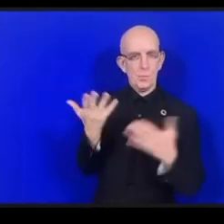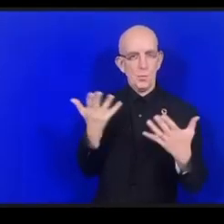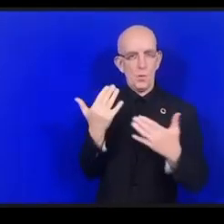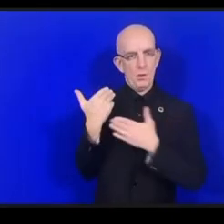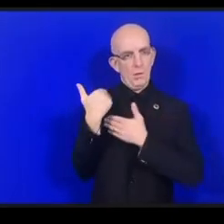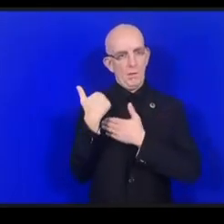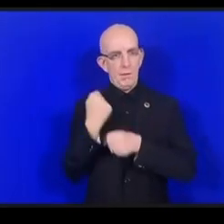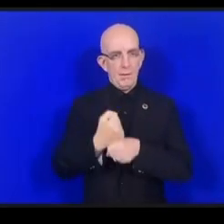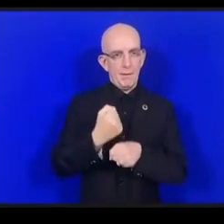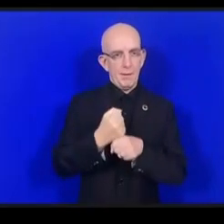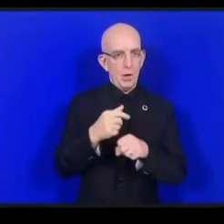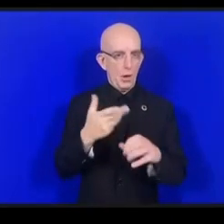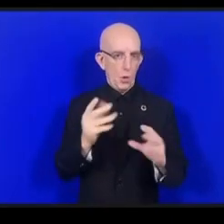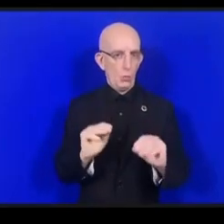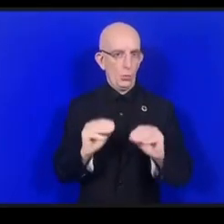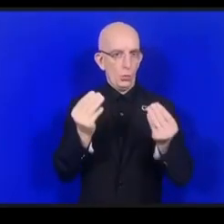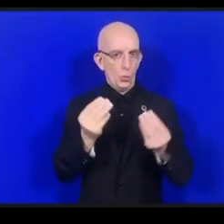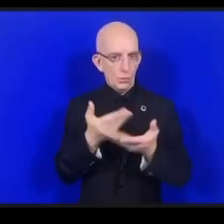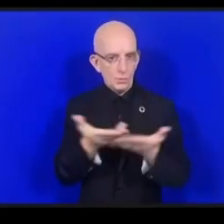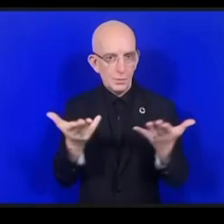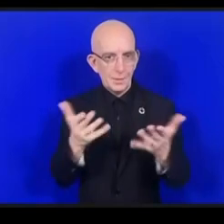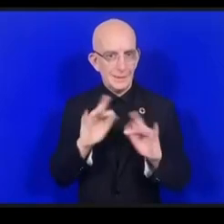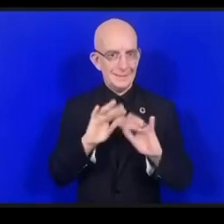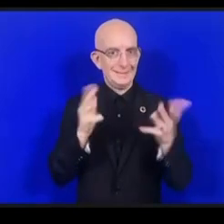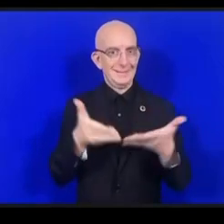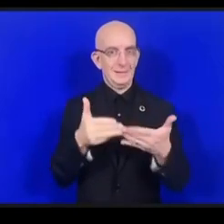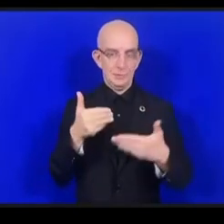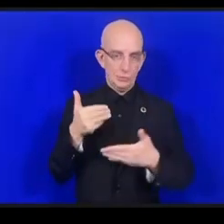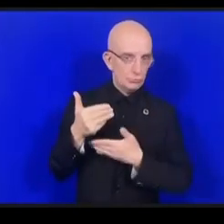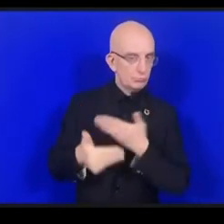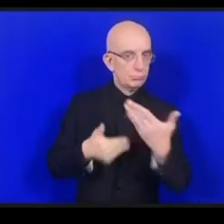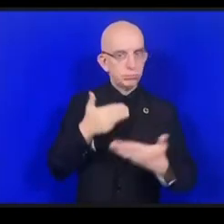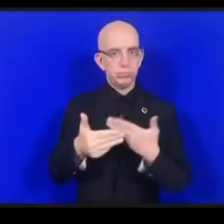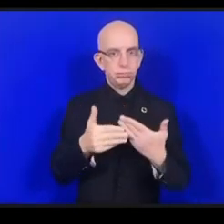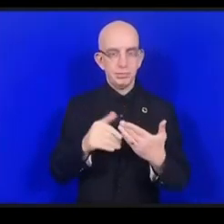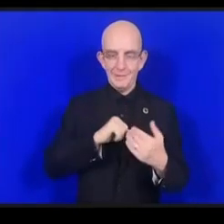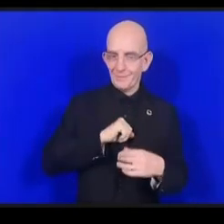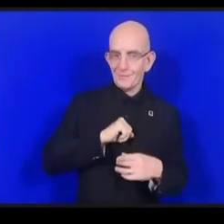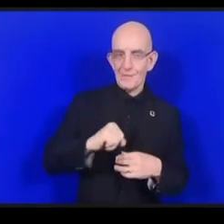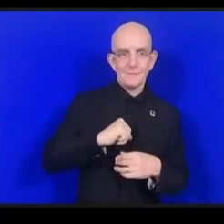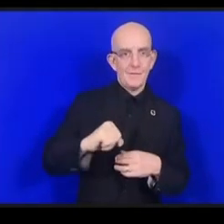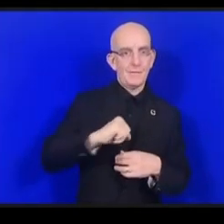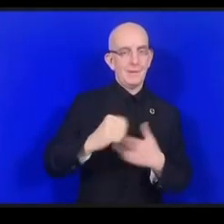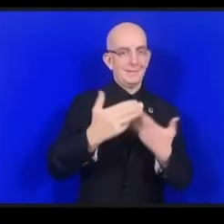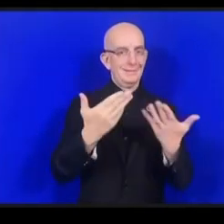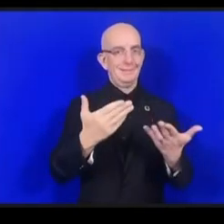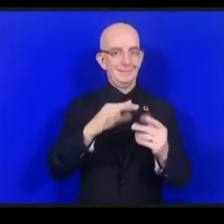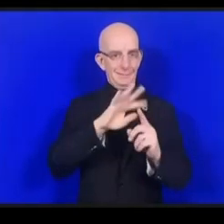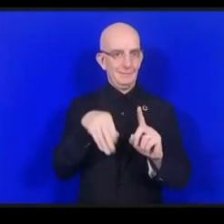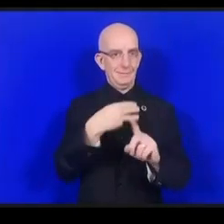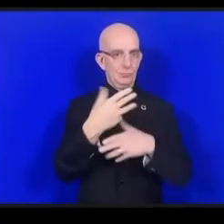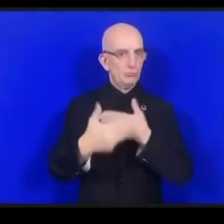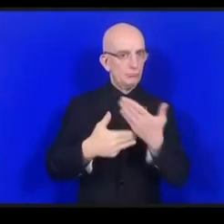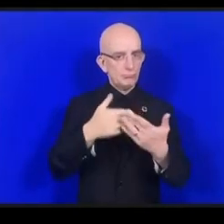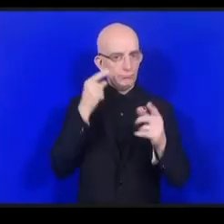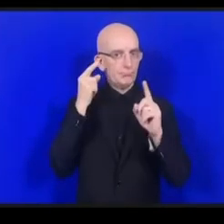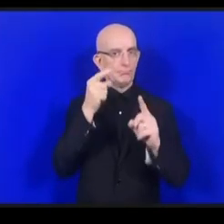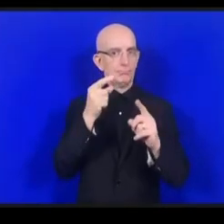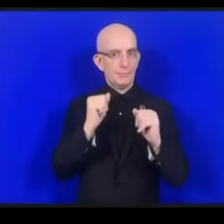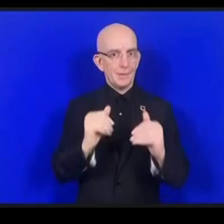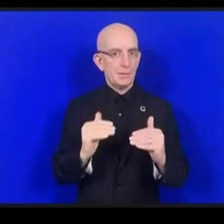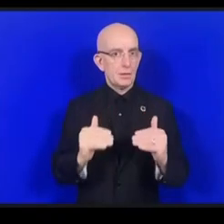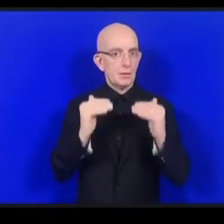نكرس الدور الشباب من أجل تحقيق هذه الأهداف بوتيرة أسرع